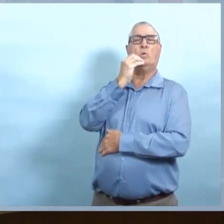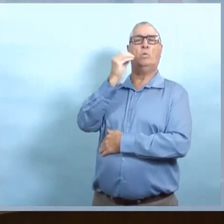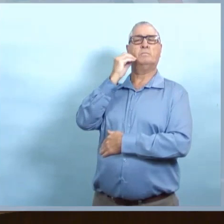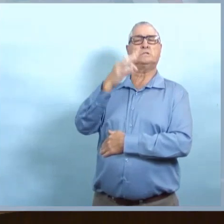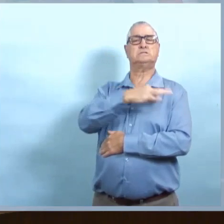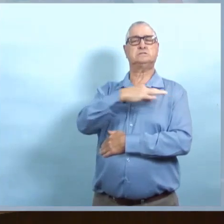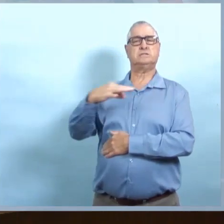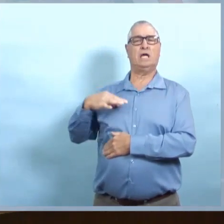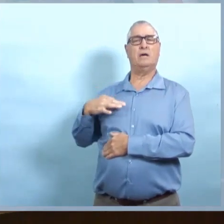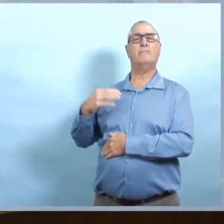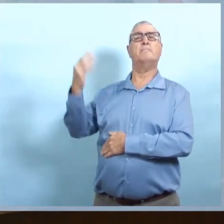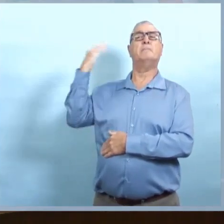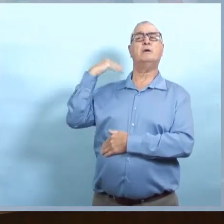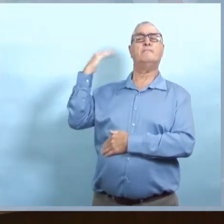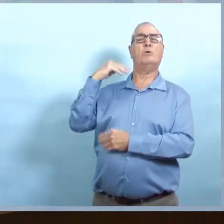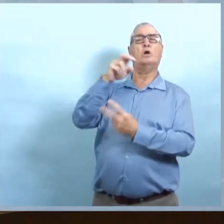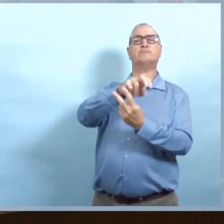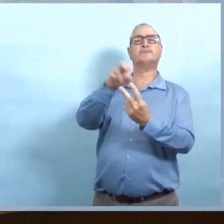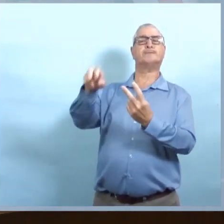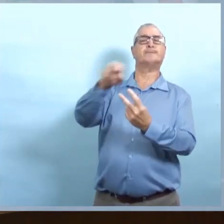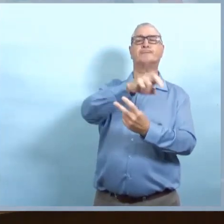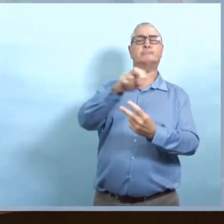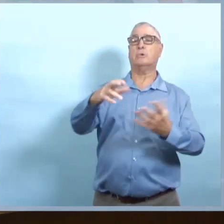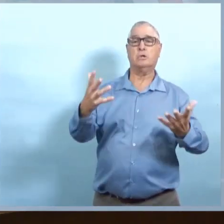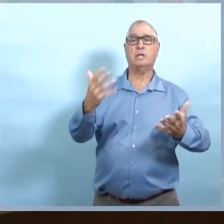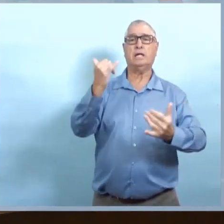une période distincte par rapport à ce qu voyait au début.